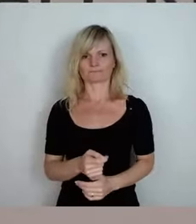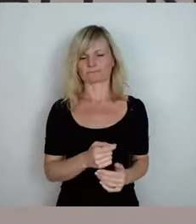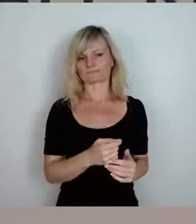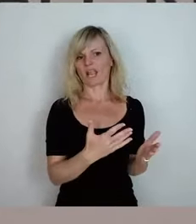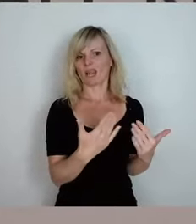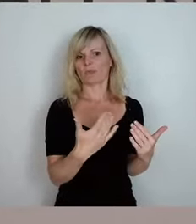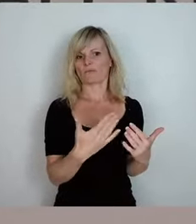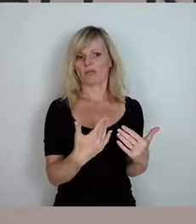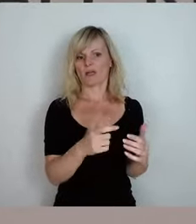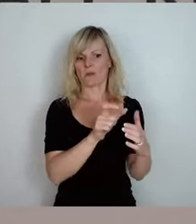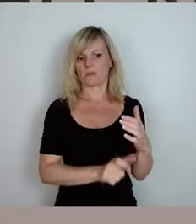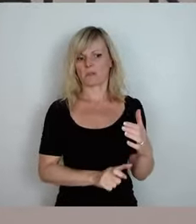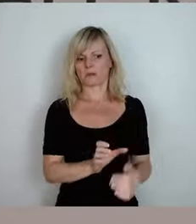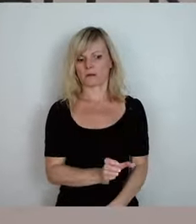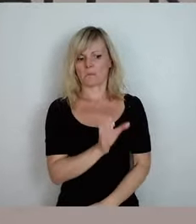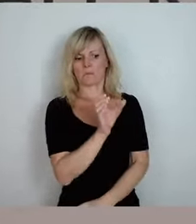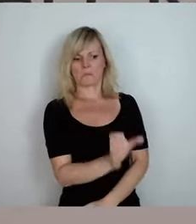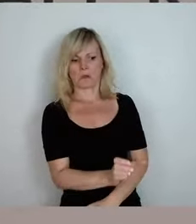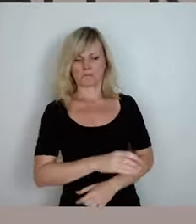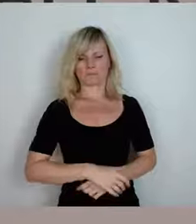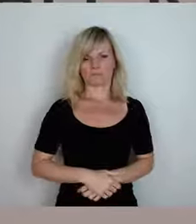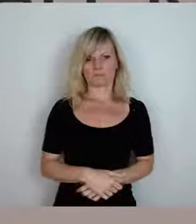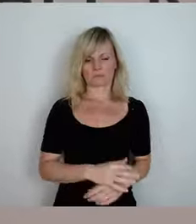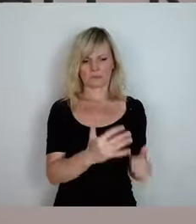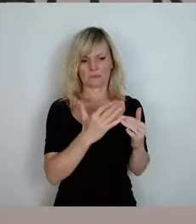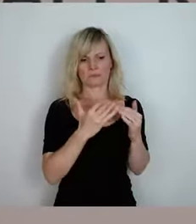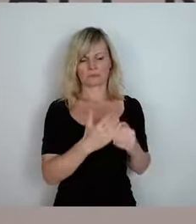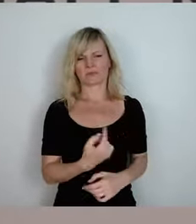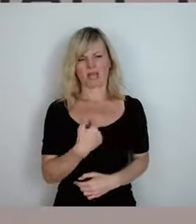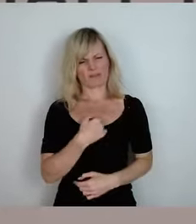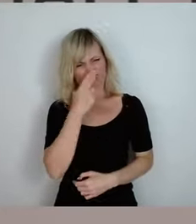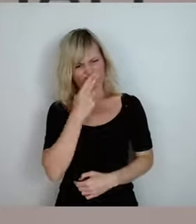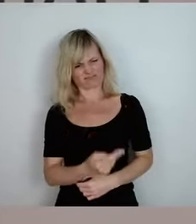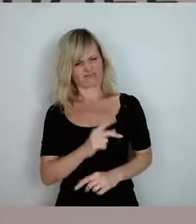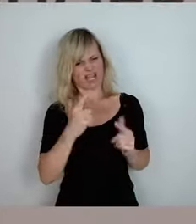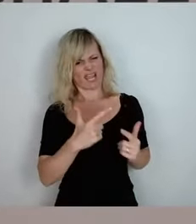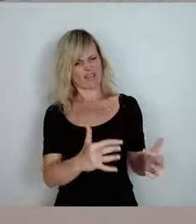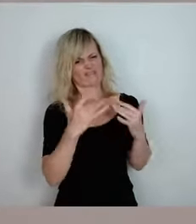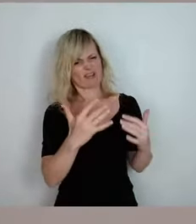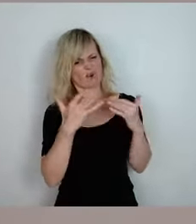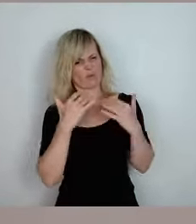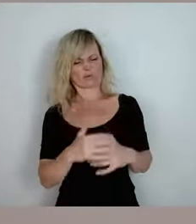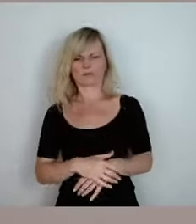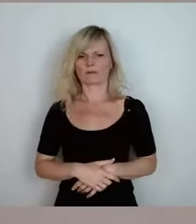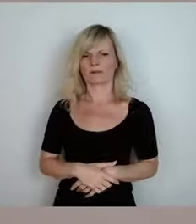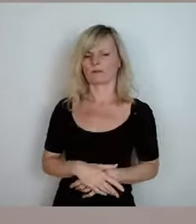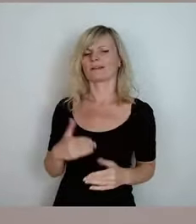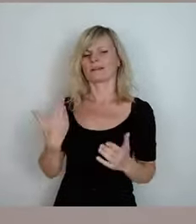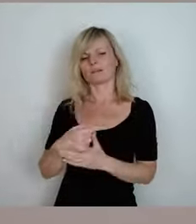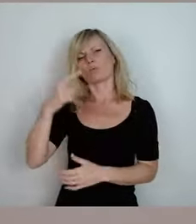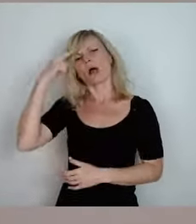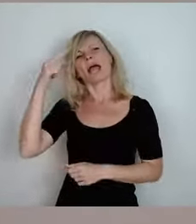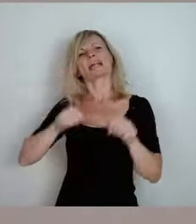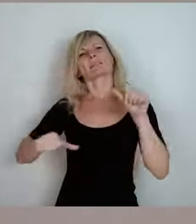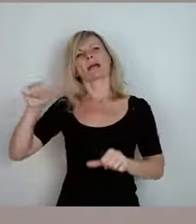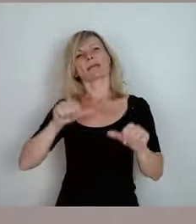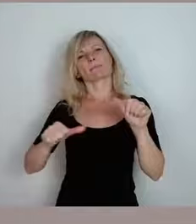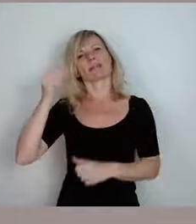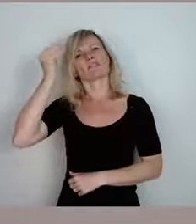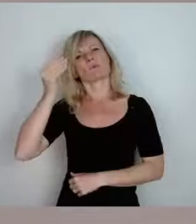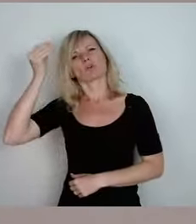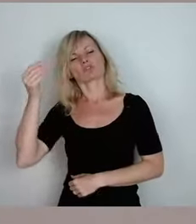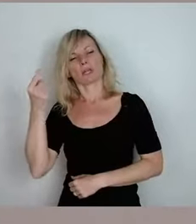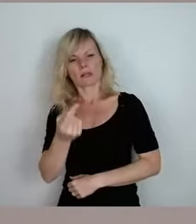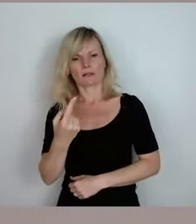und der aus unserer Sicht keine Wirkung hat. Und jetzt will ich Sie mal auf dem Gedankenexperiment mitnehmen. Wofür wollen wir